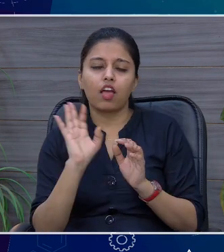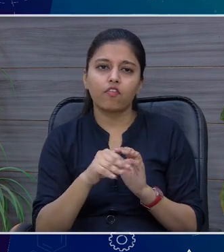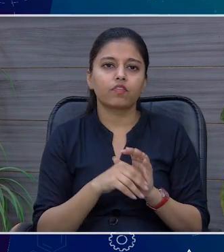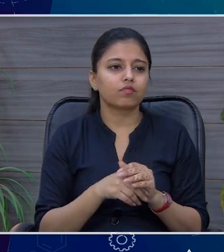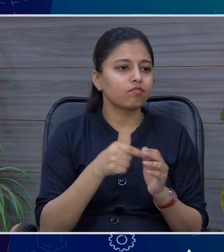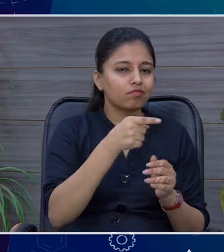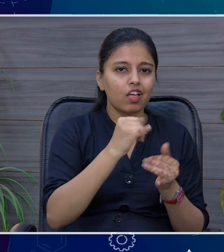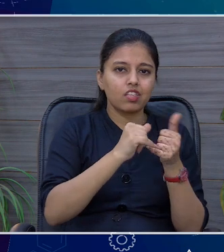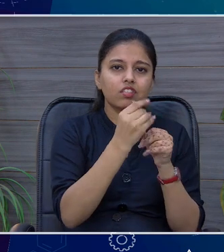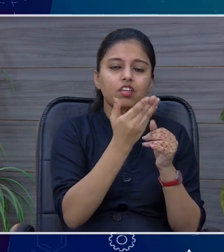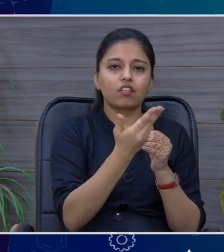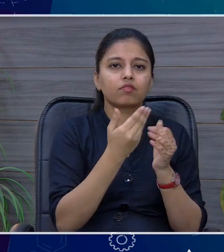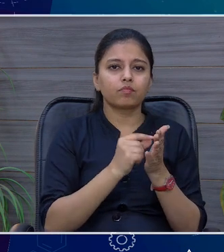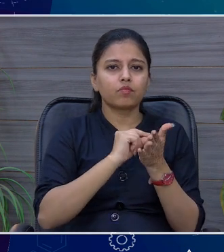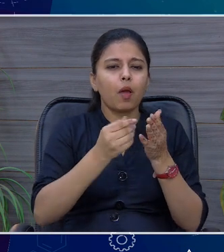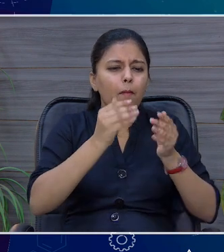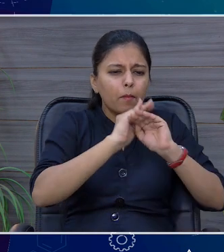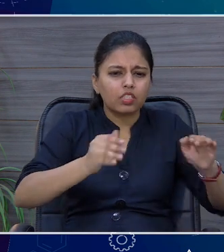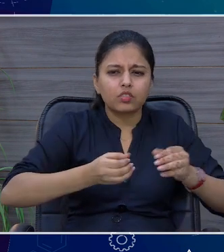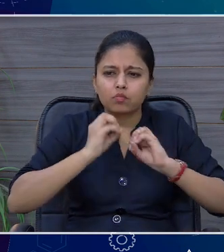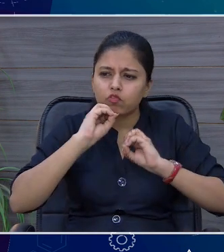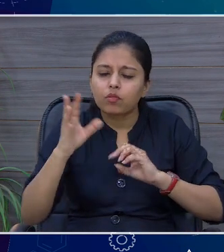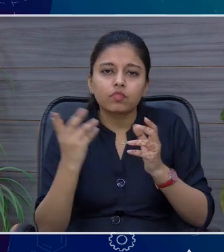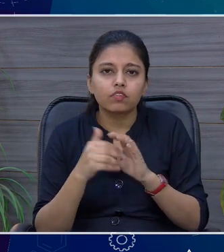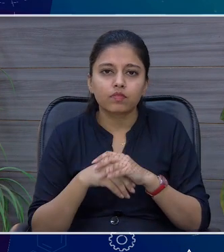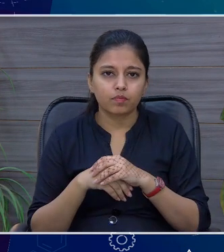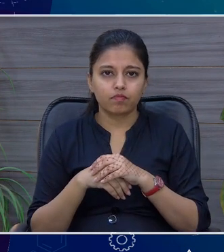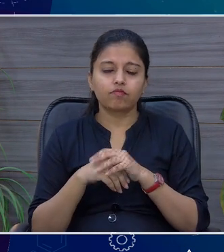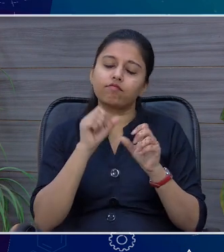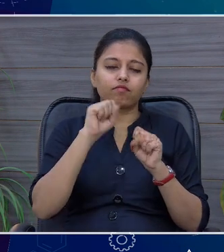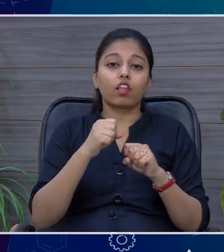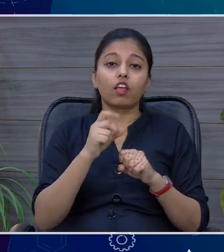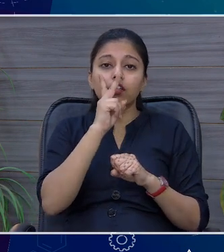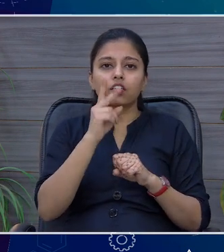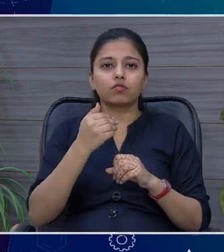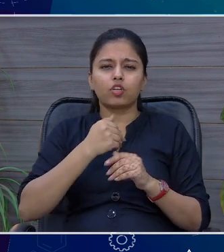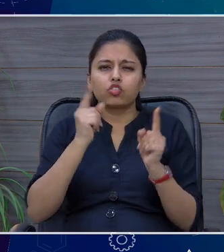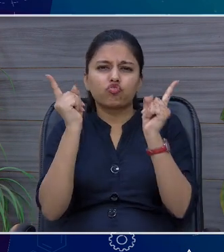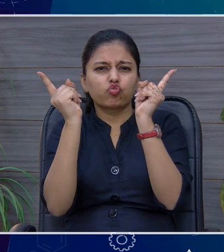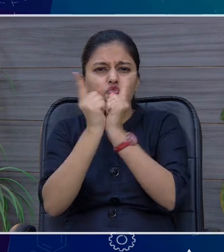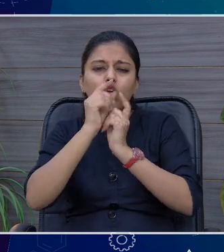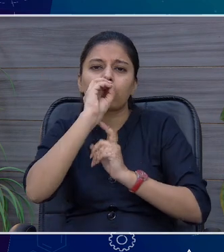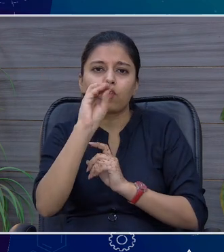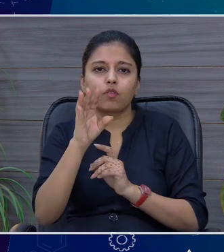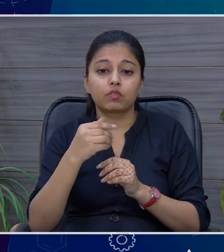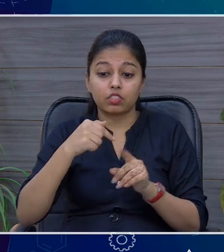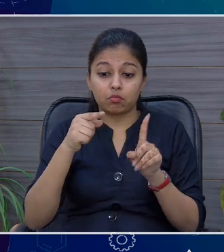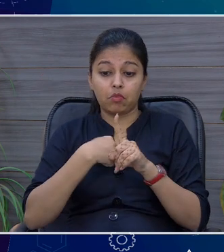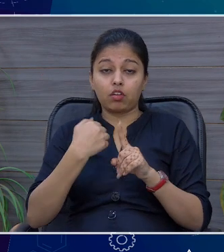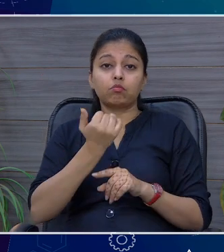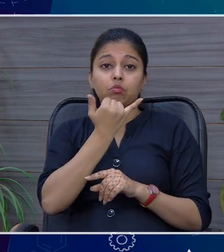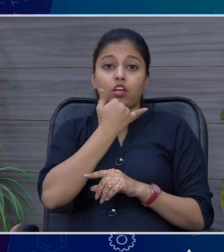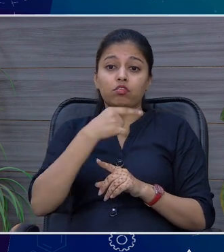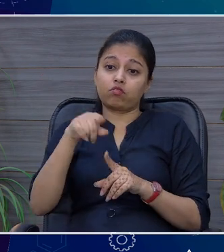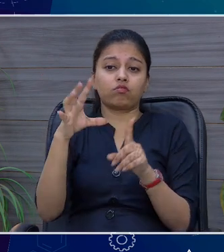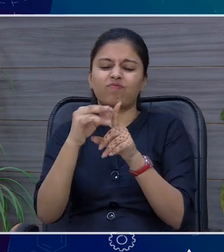से शुरू करते हैं सौरब जी बख्चों के लिए कुछ खास मेसेज देखे मेरा एक छोटा सा मेसेज है जो गलती मैंने की कह सकते